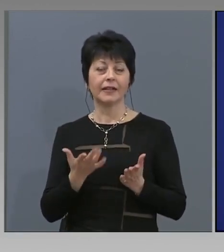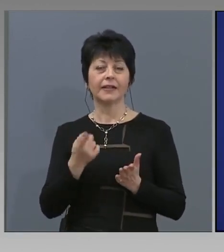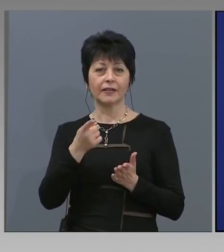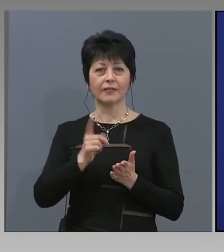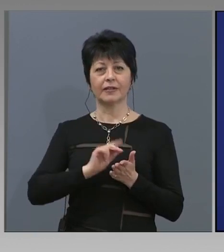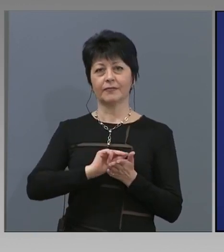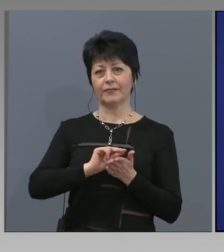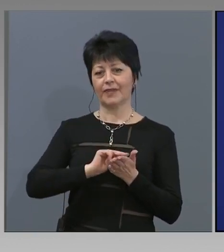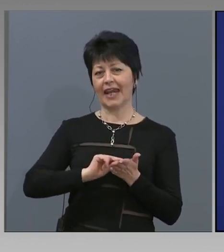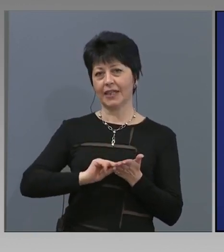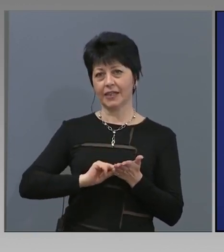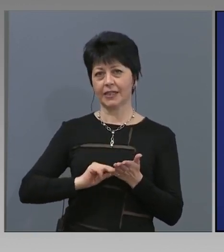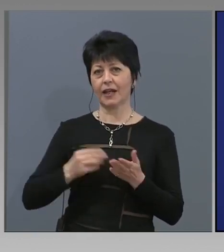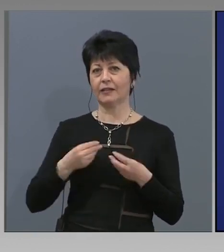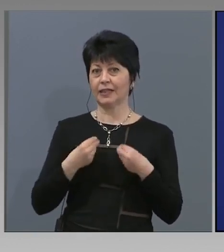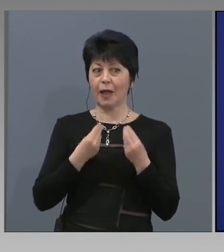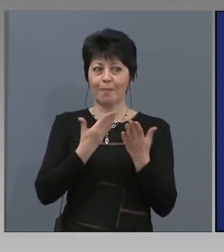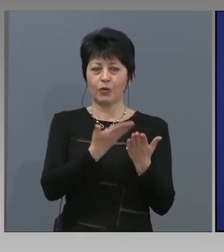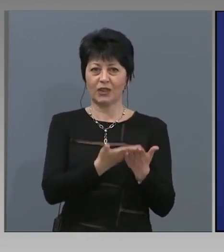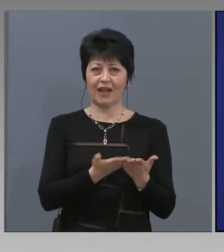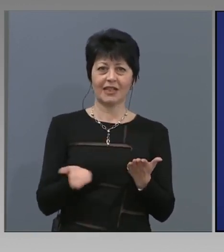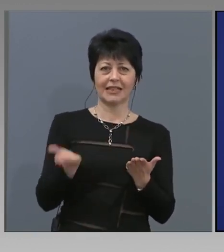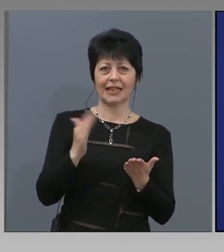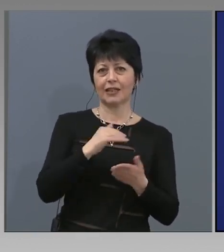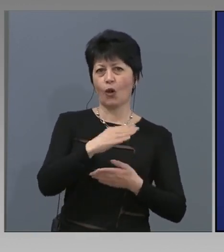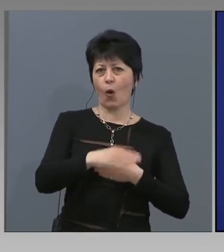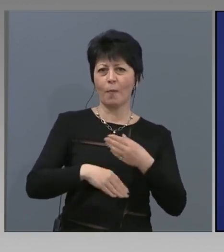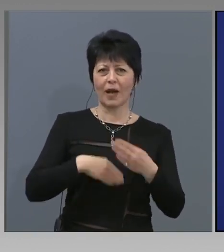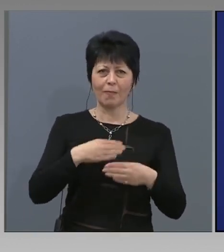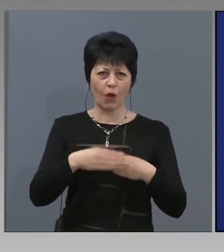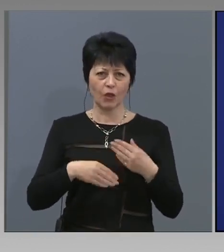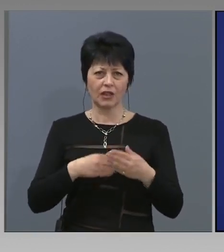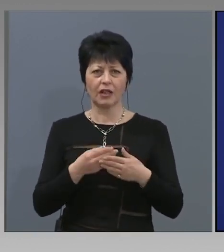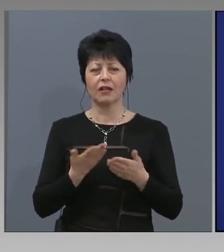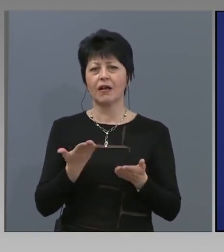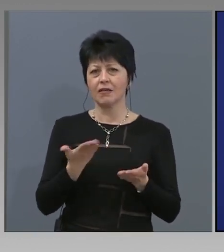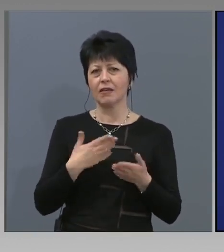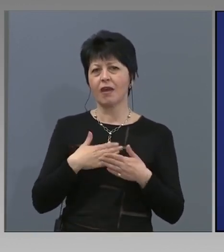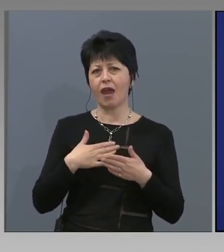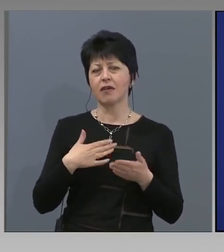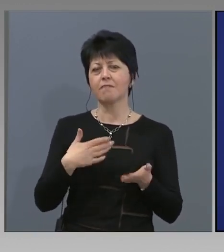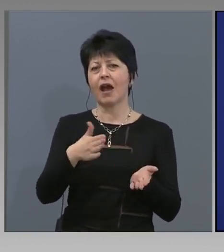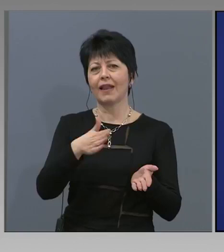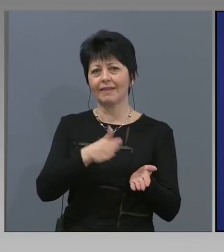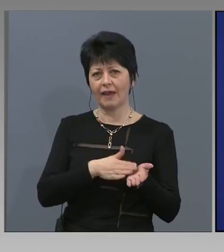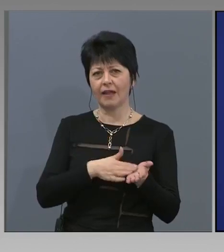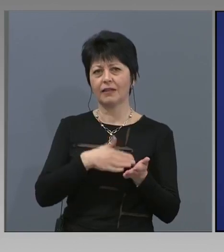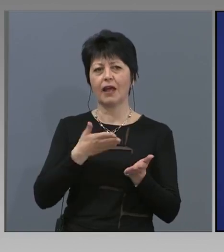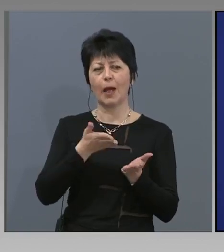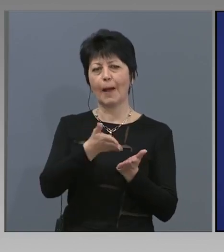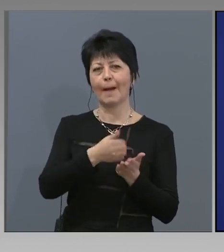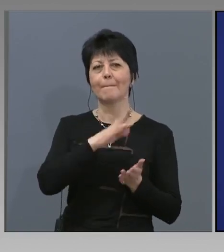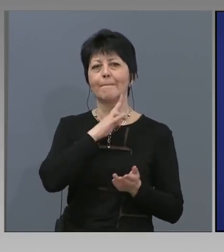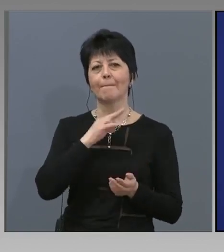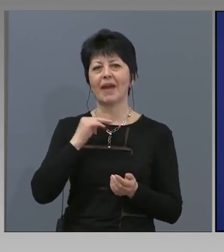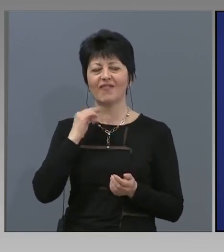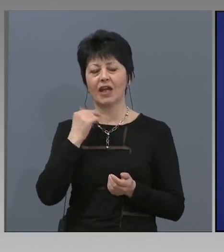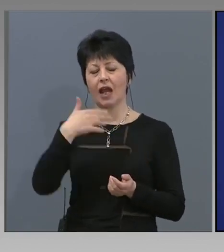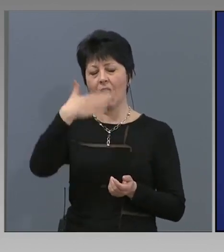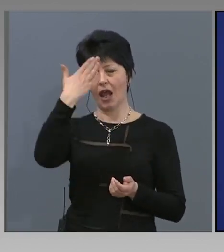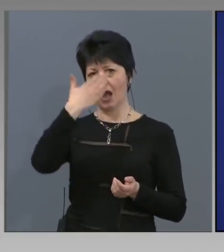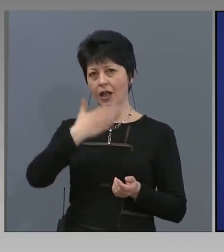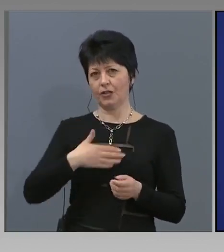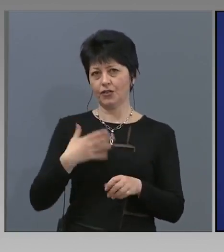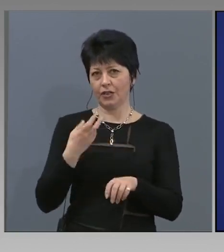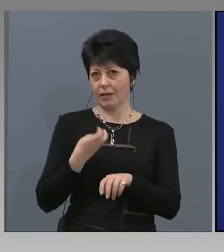подава автоматично, след обработка или директно, данни към МВР, за да могат да следят карантинираните, към личните лекари, за да могат